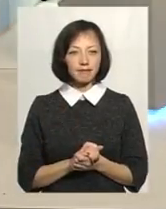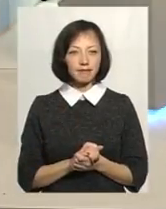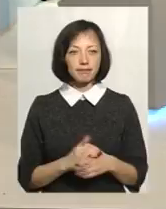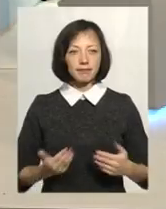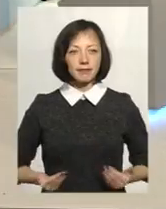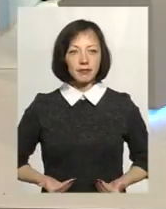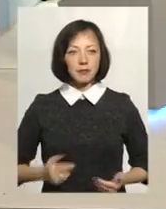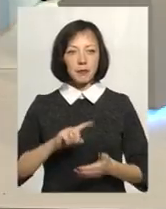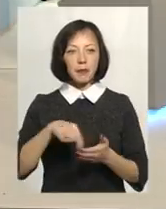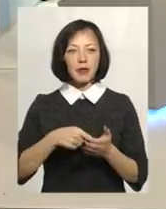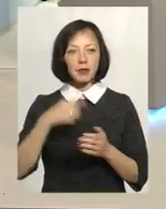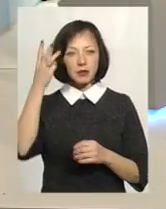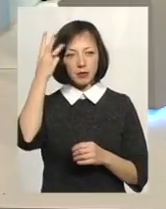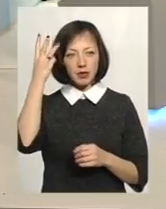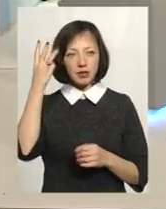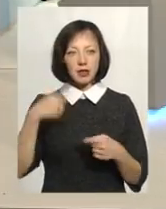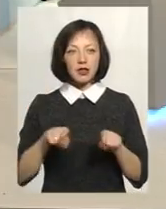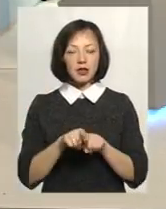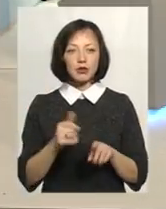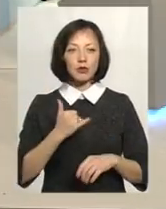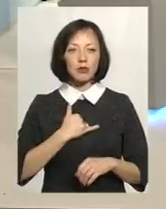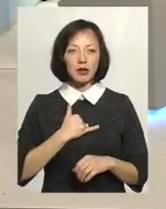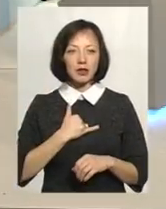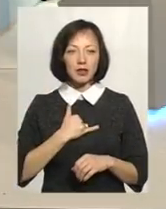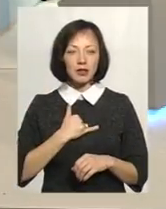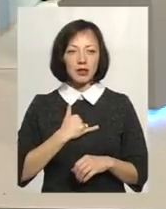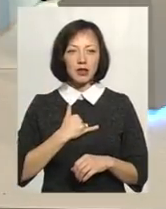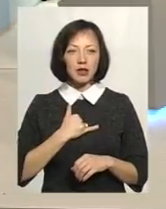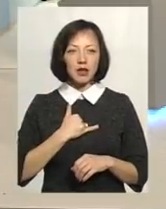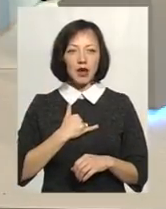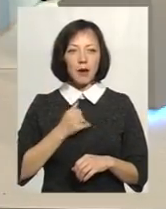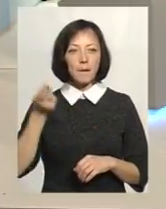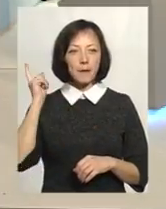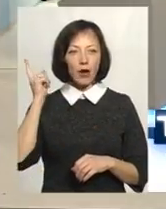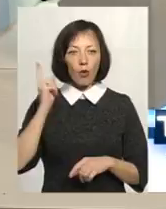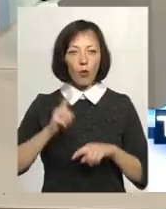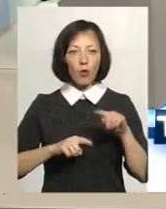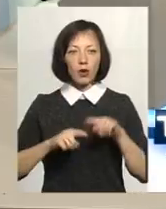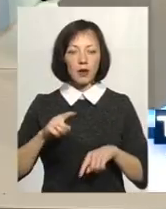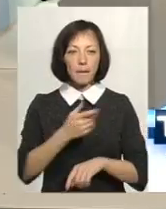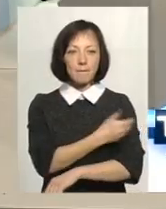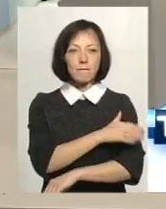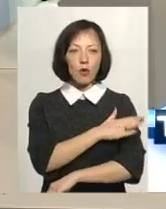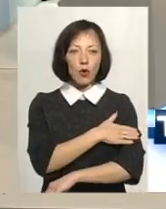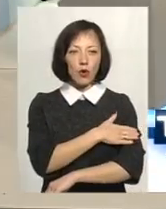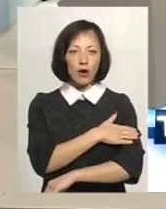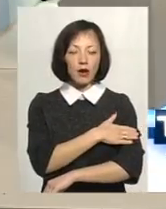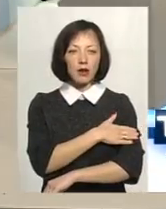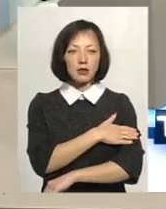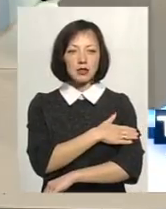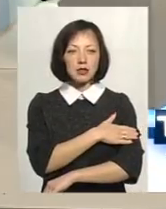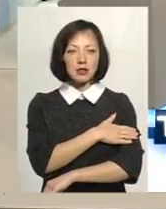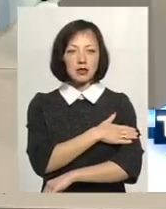Житель міста Хмельницького, теж в мене корні поляків. Я